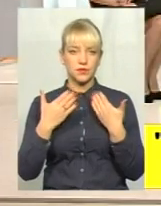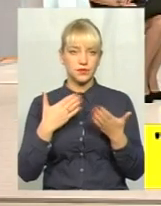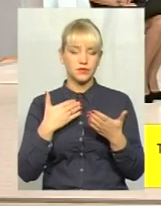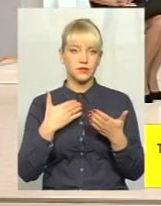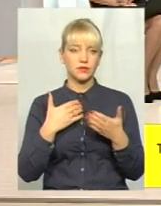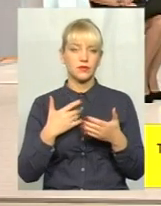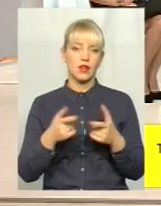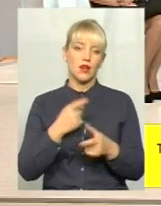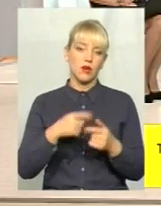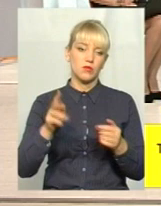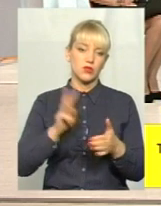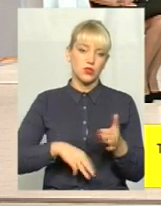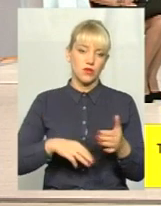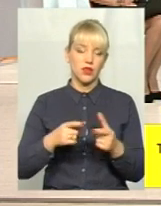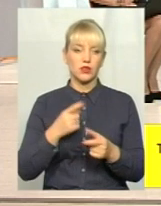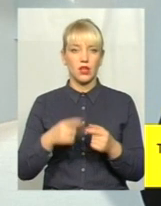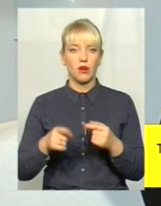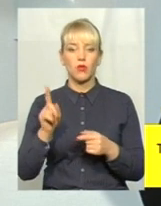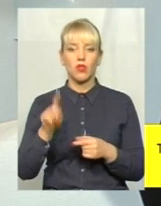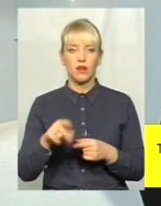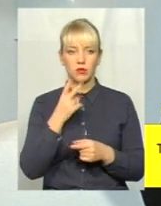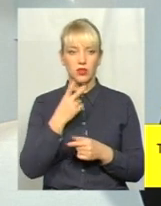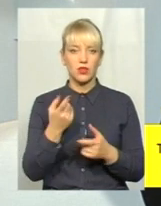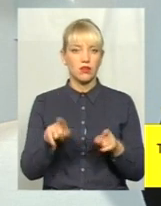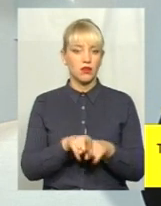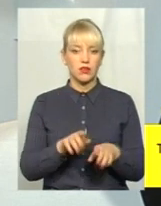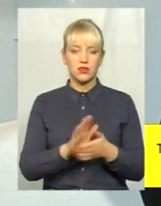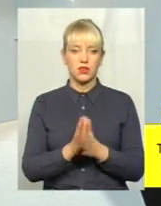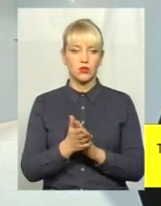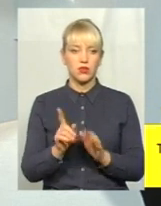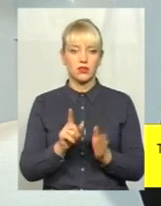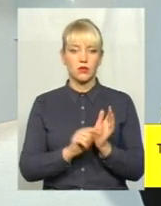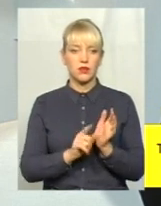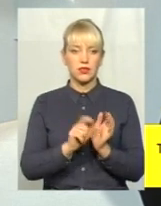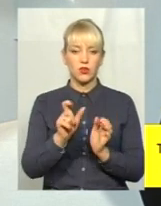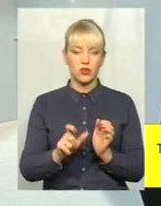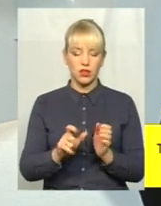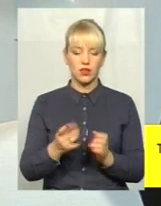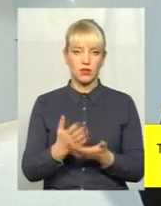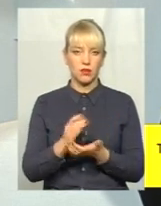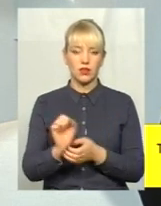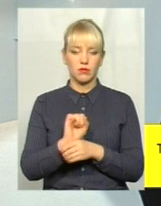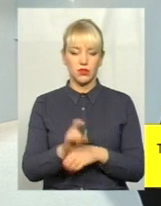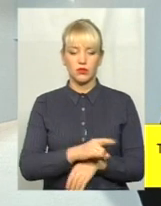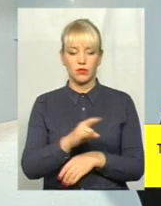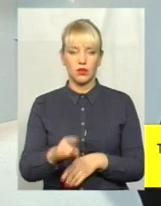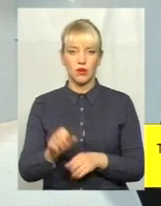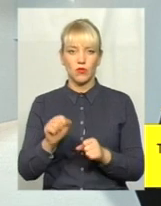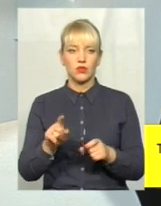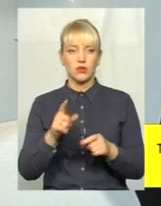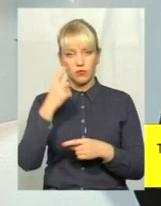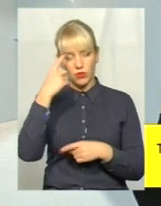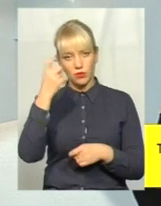або штрафувати їх, або навіть бачить, що там така ситуація, що якийсь пенсіонер припаркував, то можна йому винести